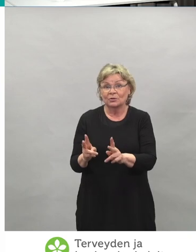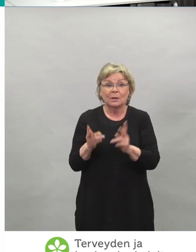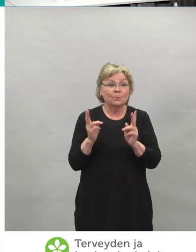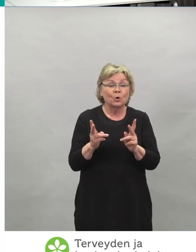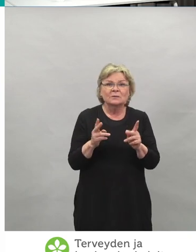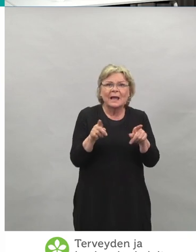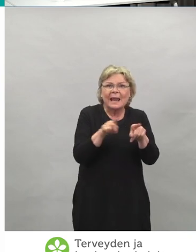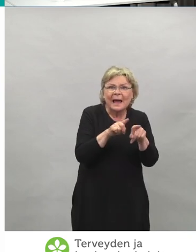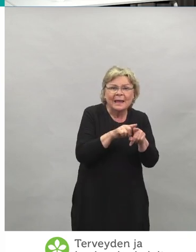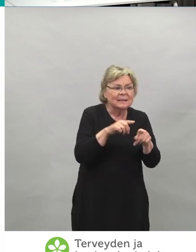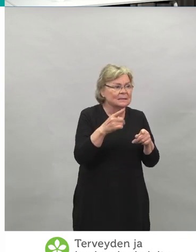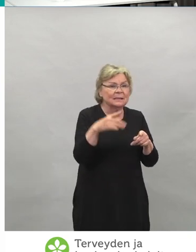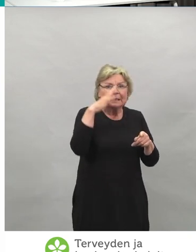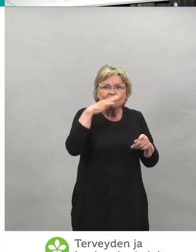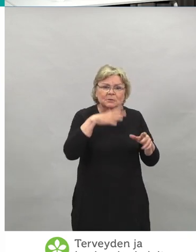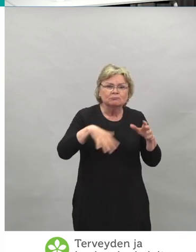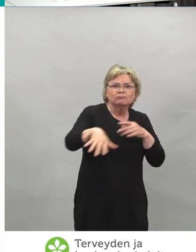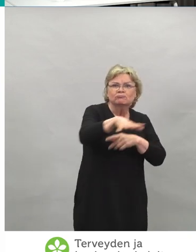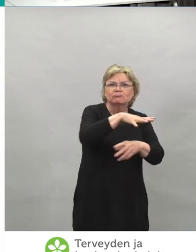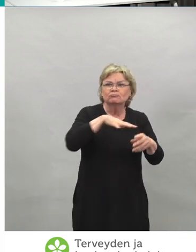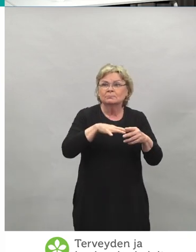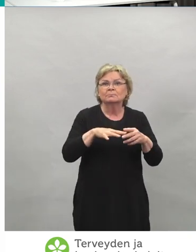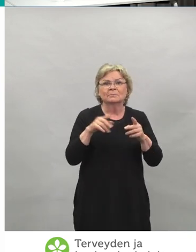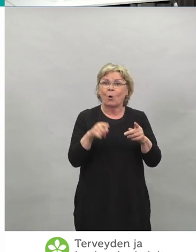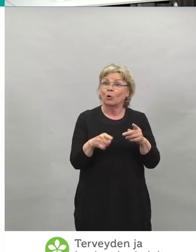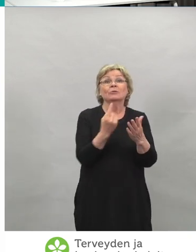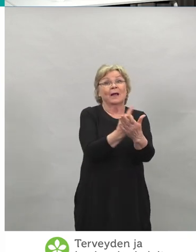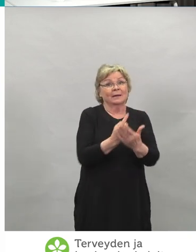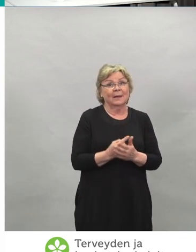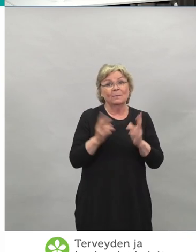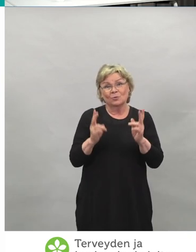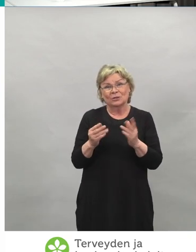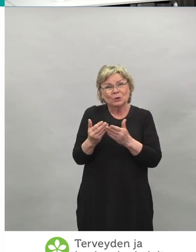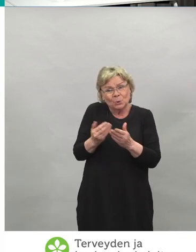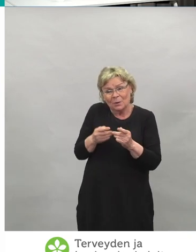tärkeää, että myöskin nuoremmille rokotteen ottaminen.